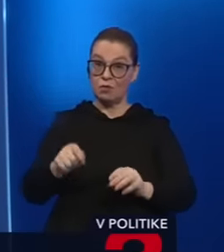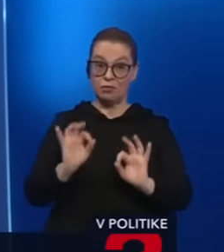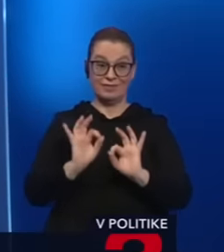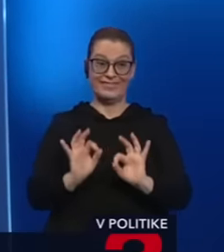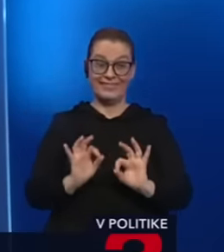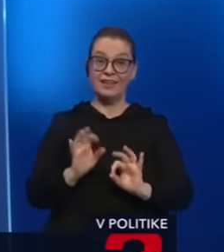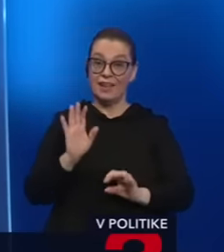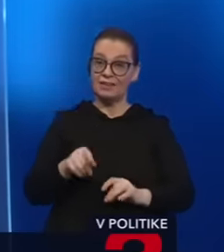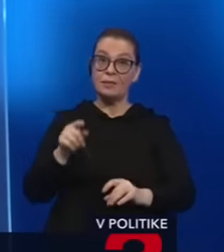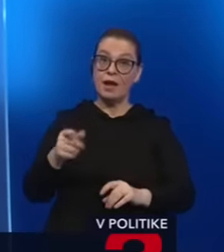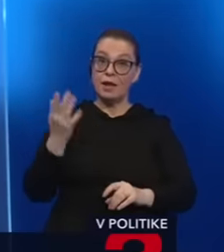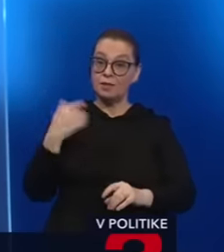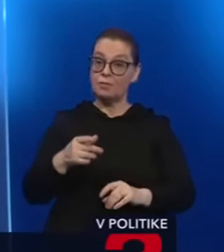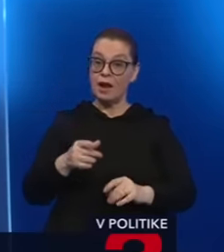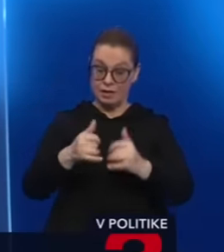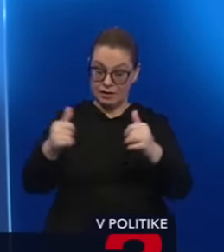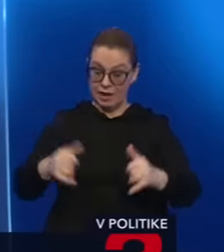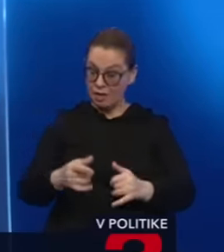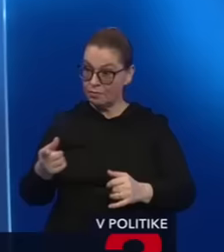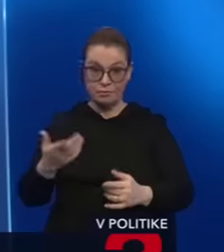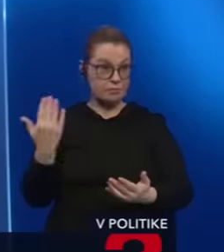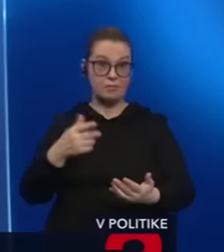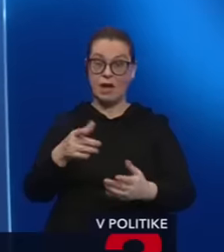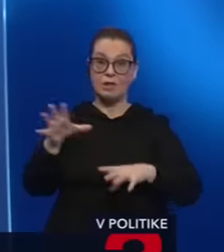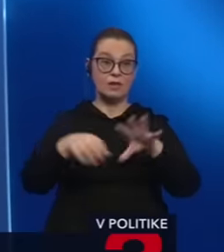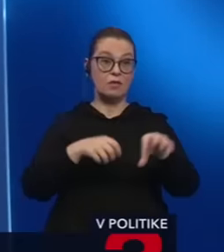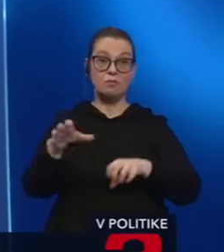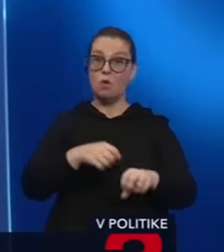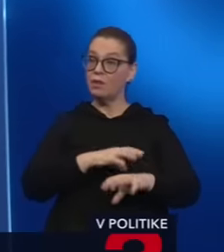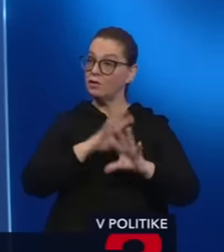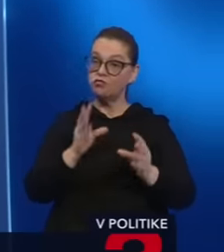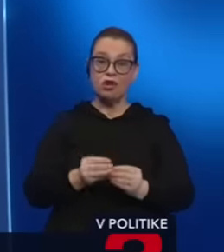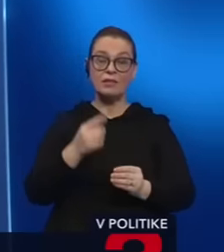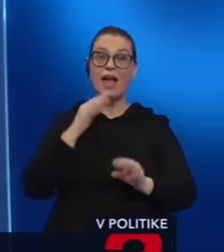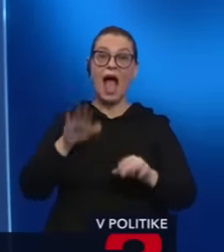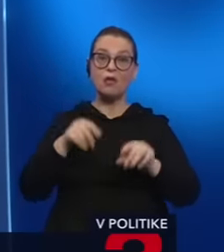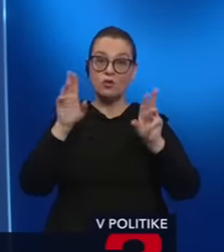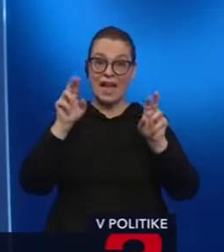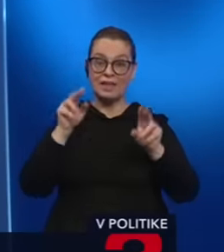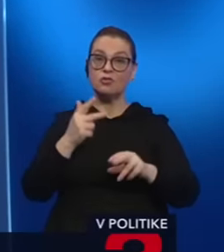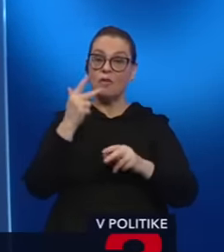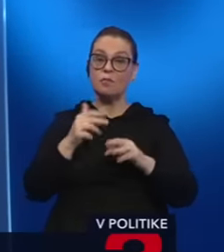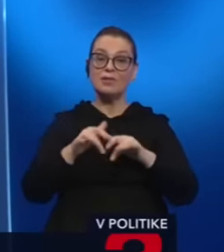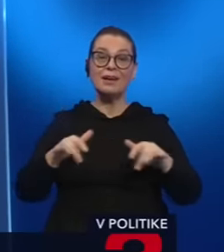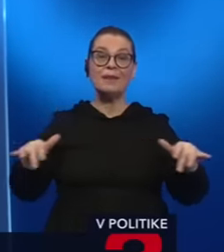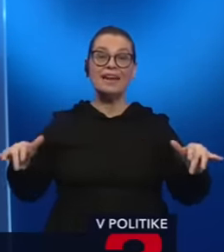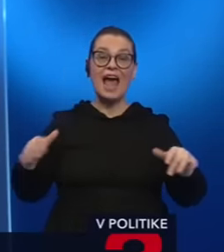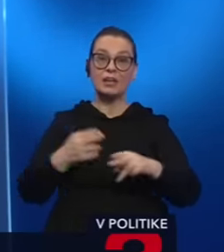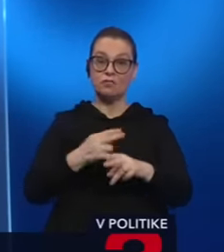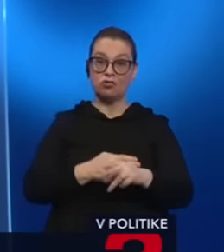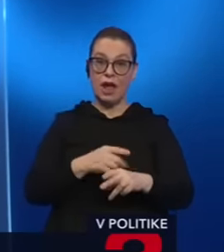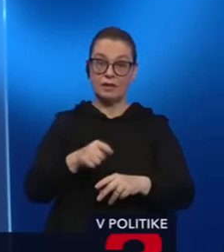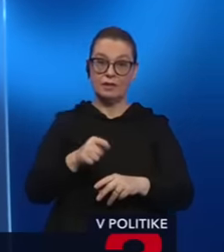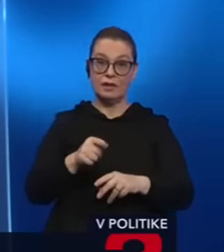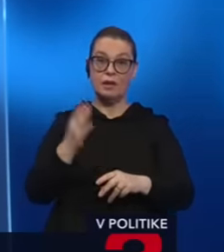však vy ste mali takto, čo ste otvoriť ako krábicu, šade ste ich mali pobrať ako zajacov, pretože 3 miliardy v štáte, ktorý mal vtedy